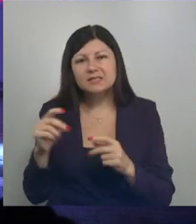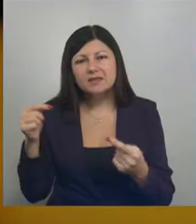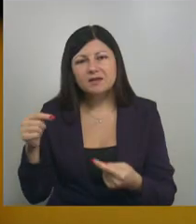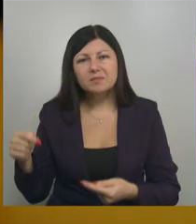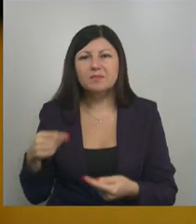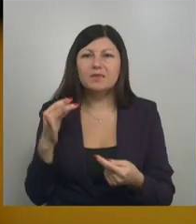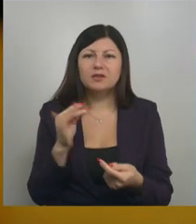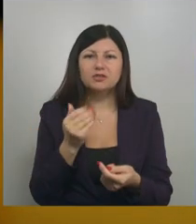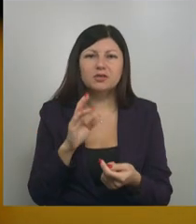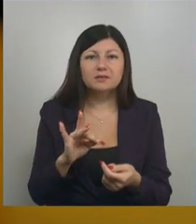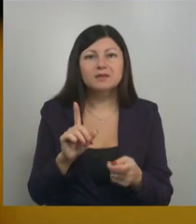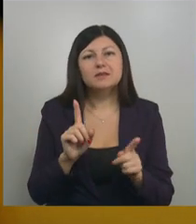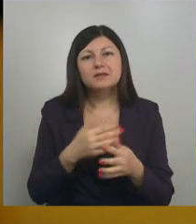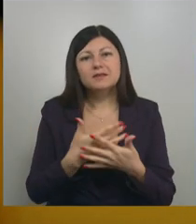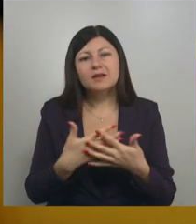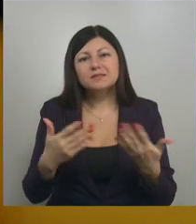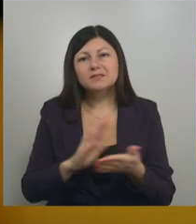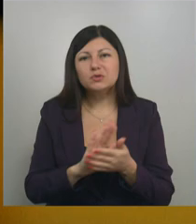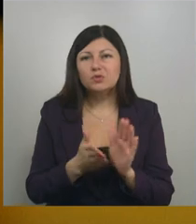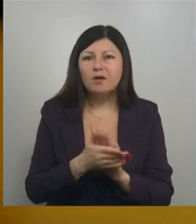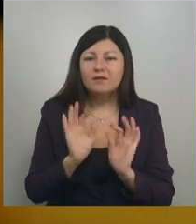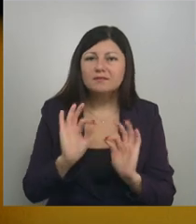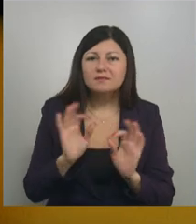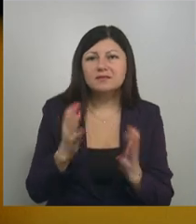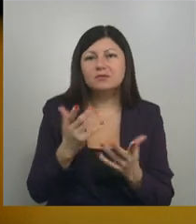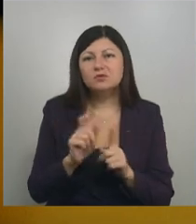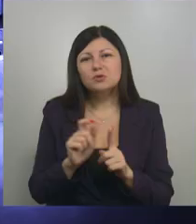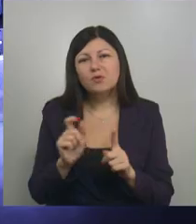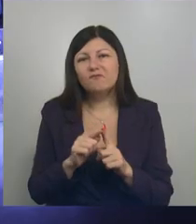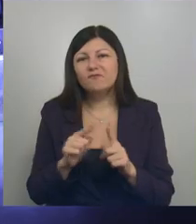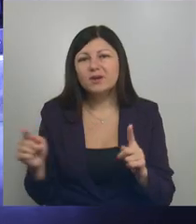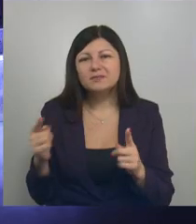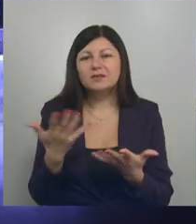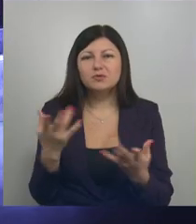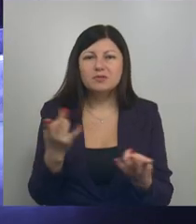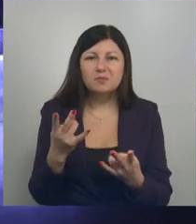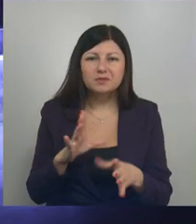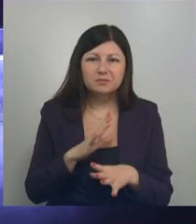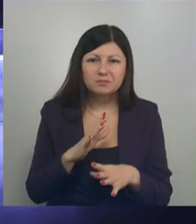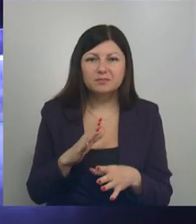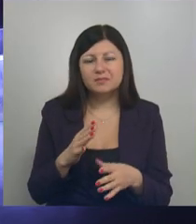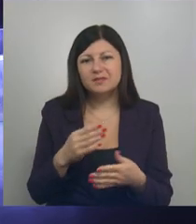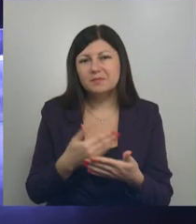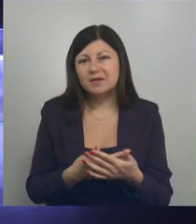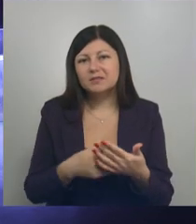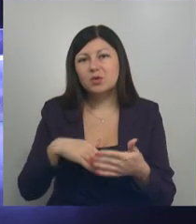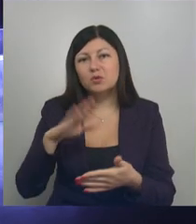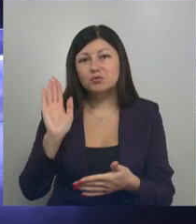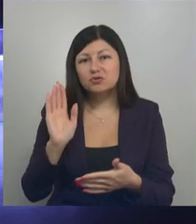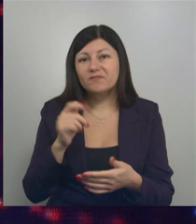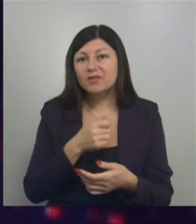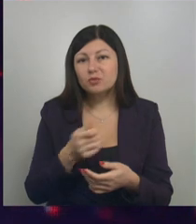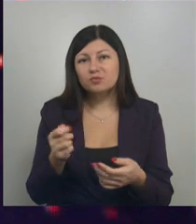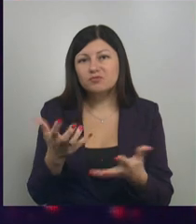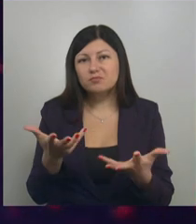А на импровизации воспроизводили разные ситуации с помощью определенных слов и фраз, на которые необходимо было опираться. Лучший ведущий получил приз